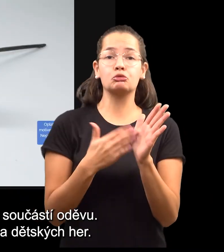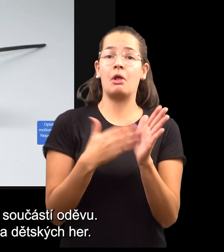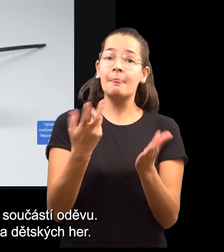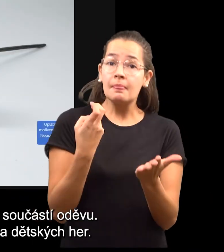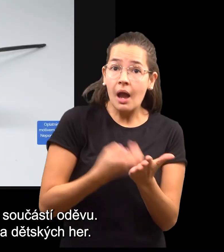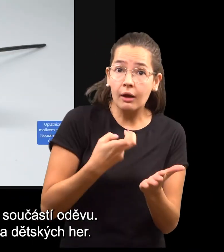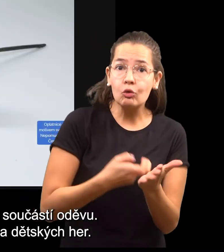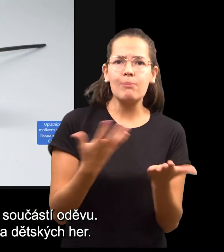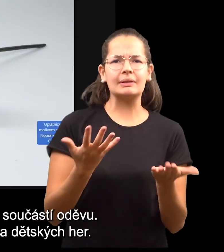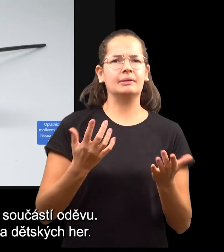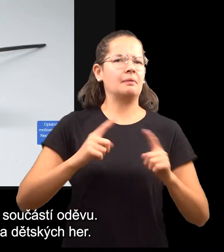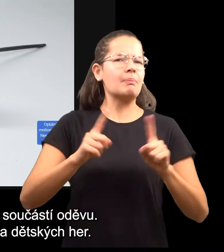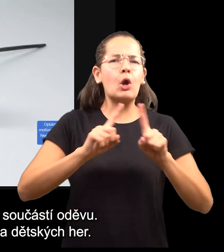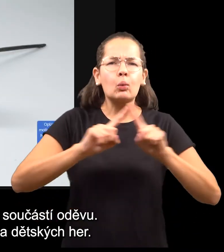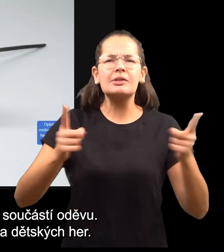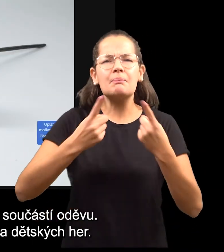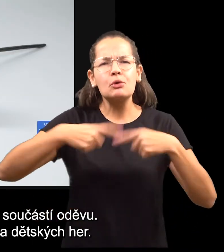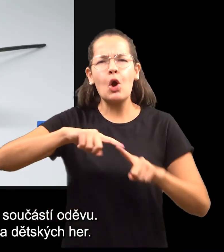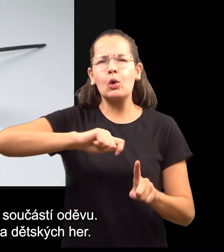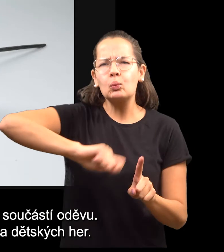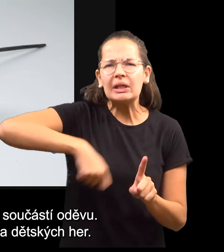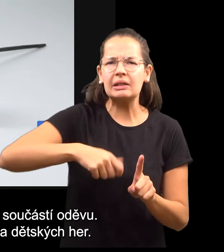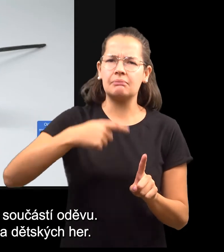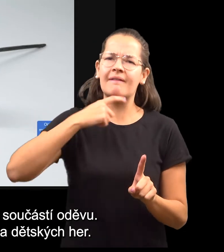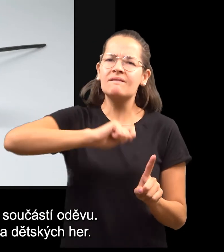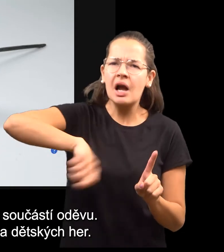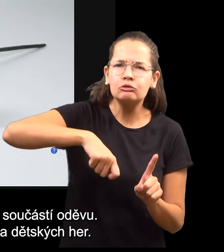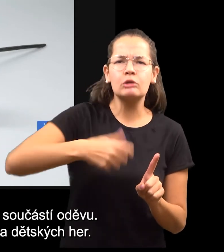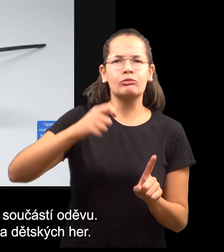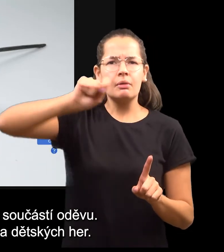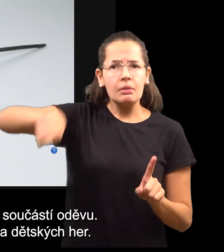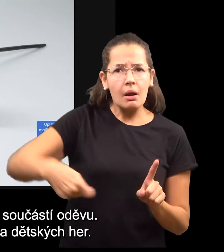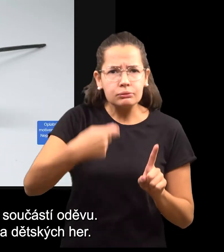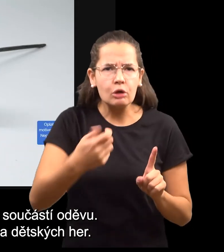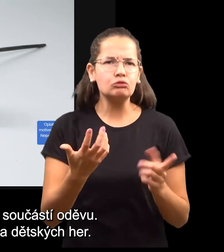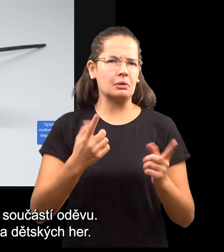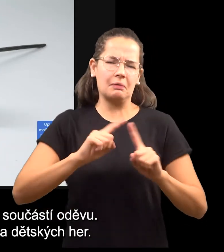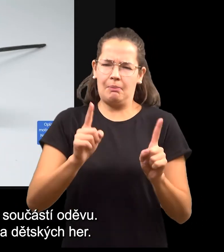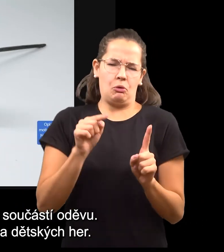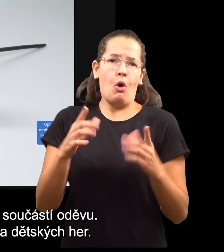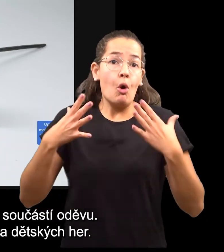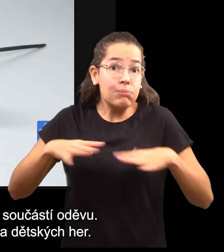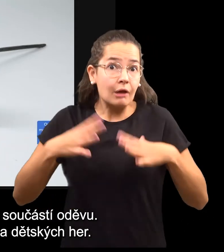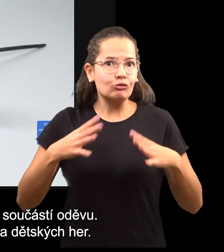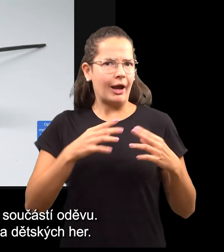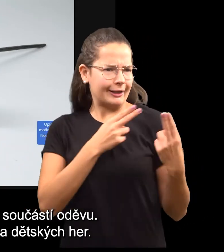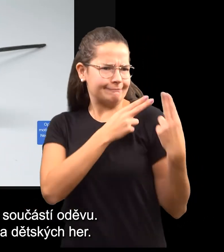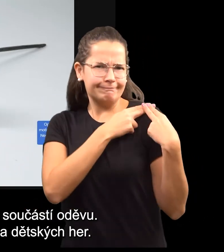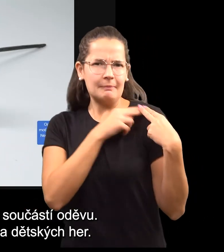prvek mohou být součástí oděvu. Víra figurovala rovněž jako téma dětských her.